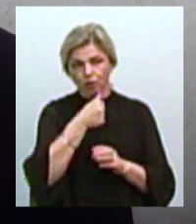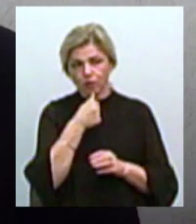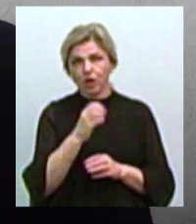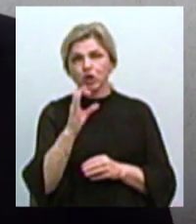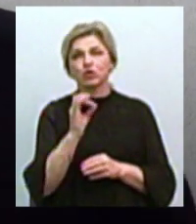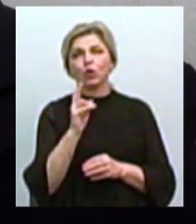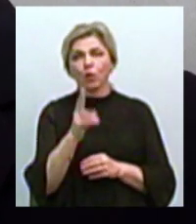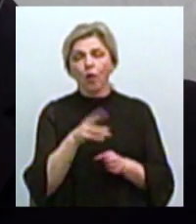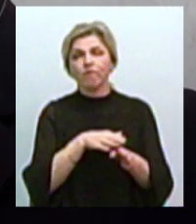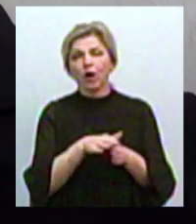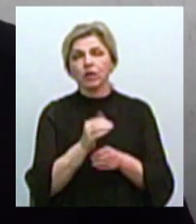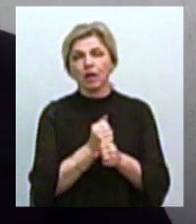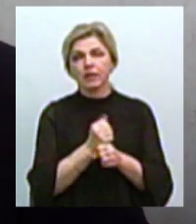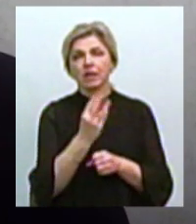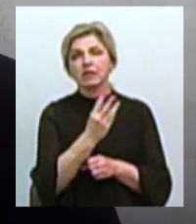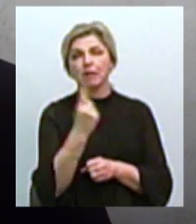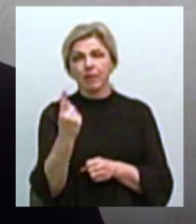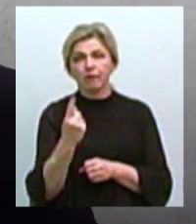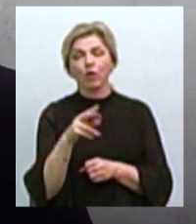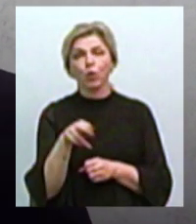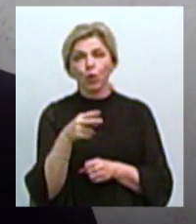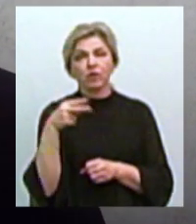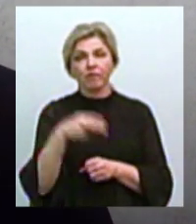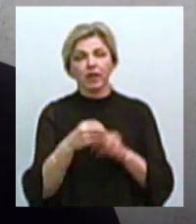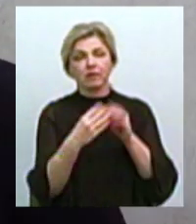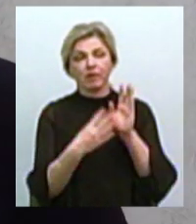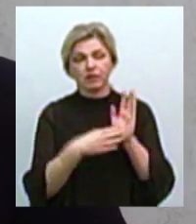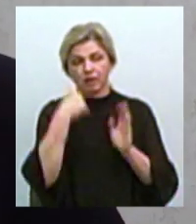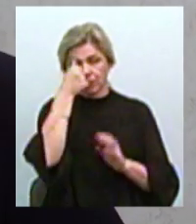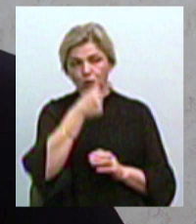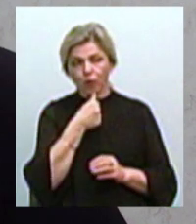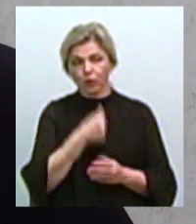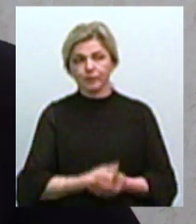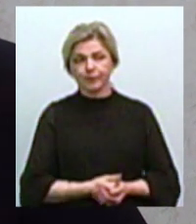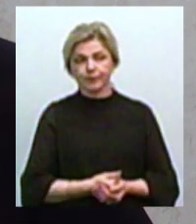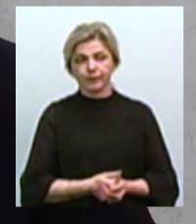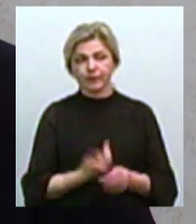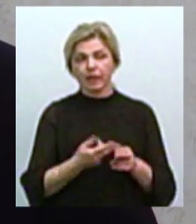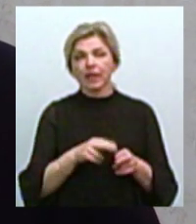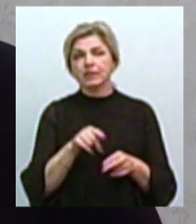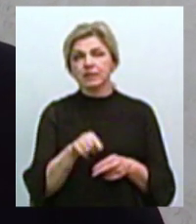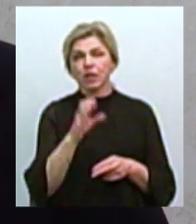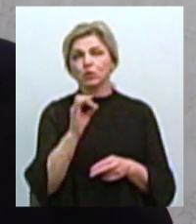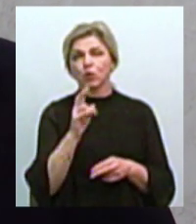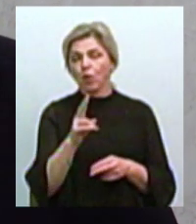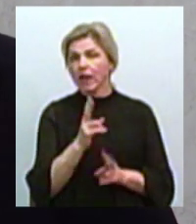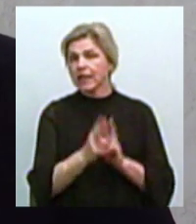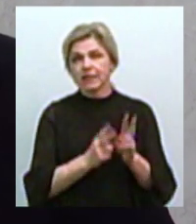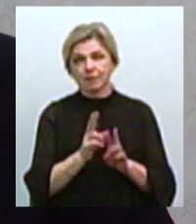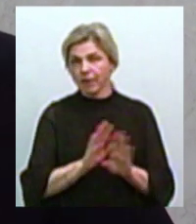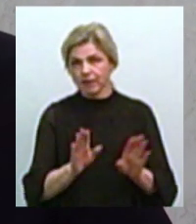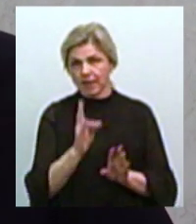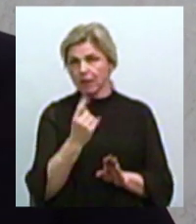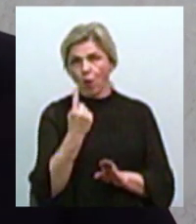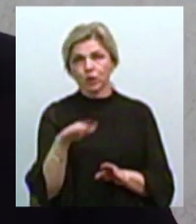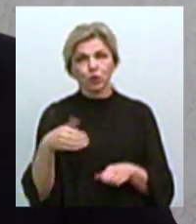31 грудня 2019 року. Цей строк сьогодні не змінений жодної сторони,